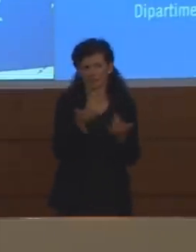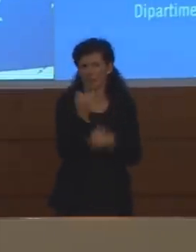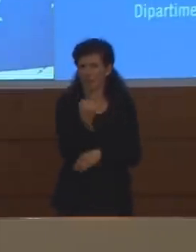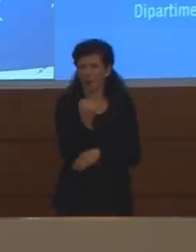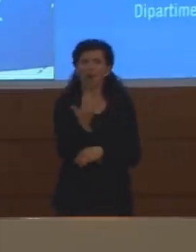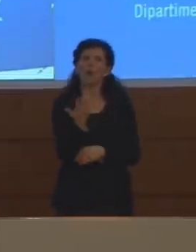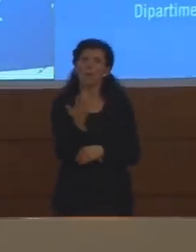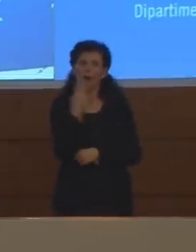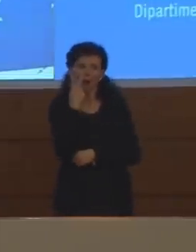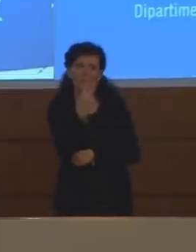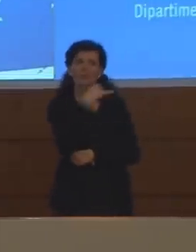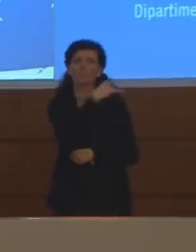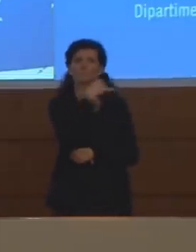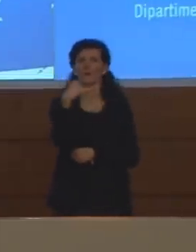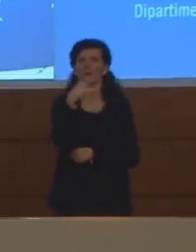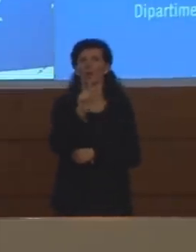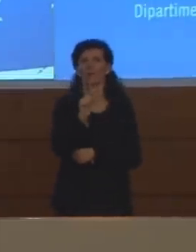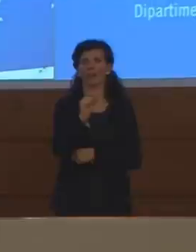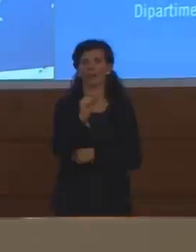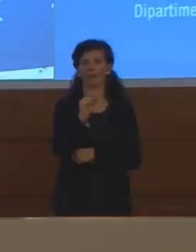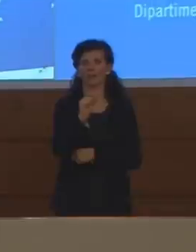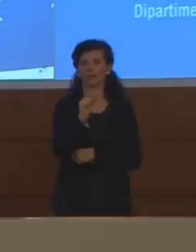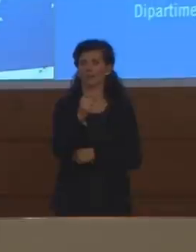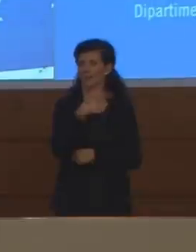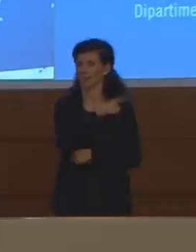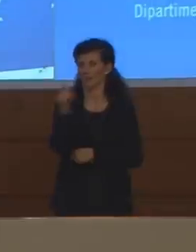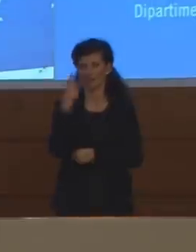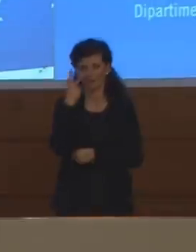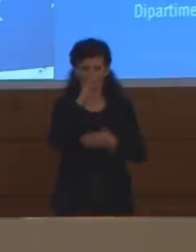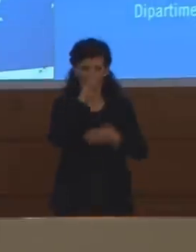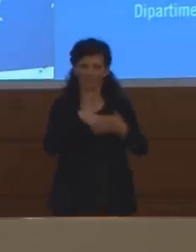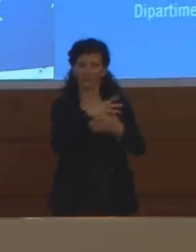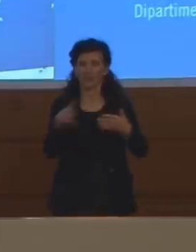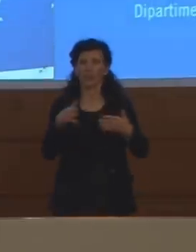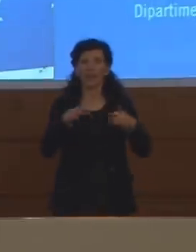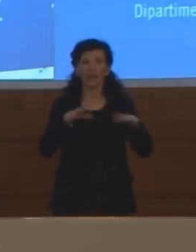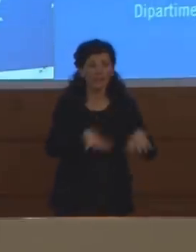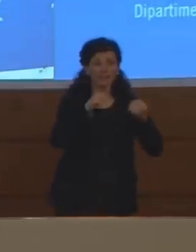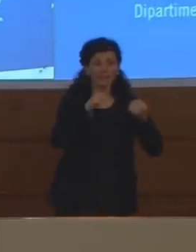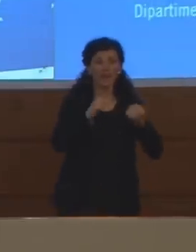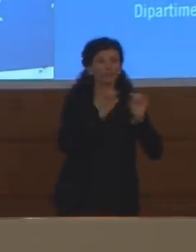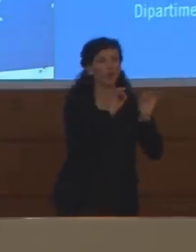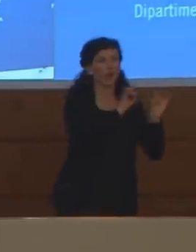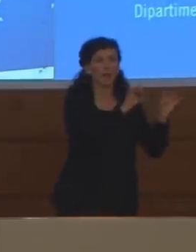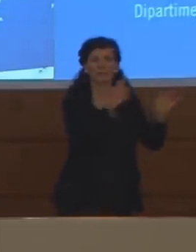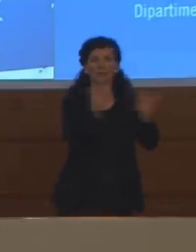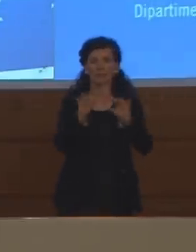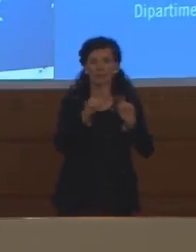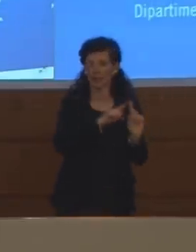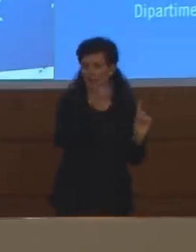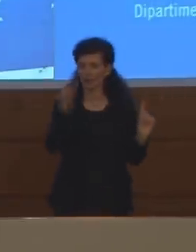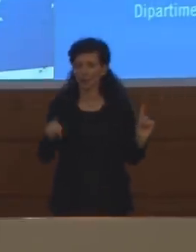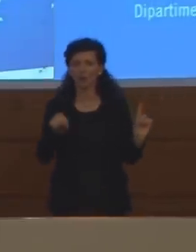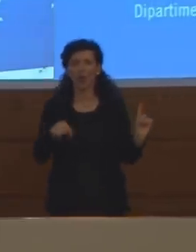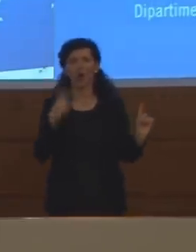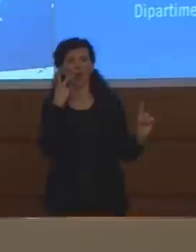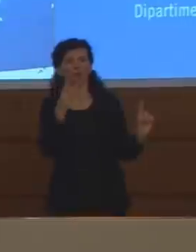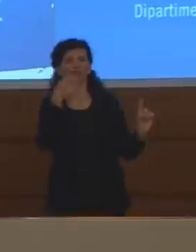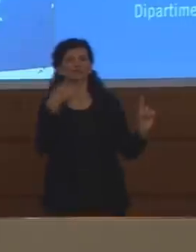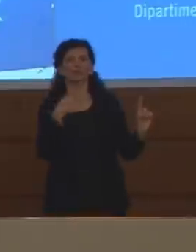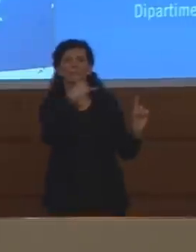segno meno davanti a questa colonna e dall'inizio dell'epidemia. Credo che questo sia un segnale estremamente incoraggiante.